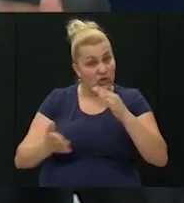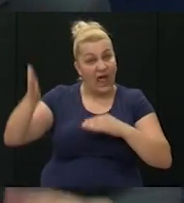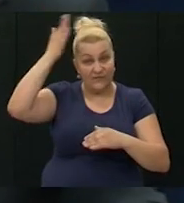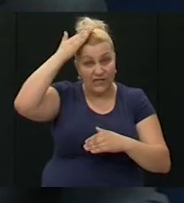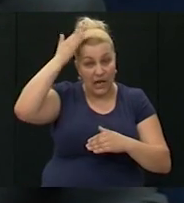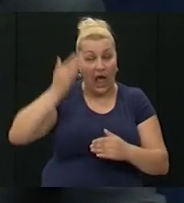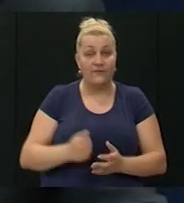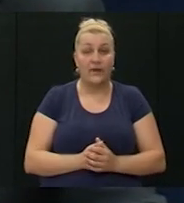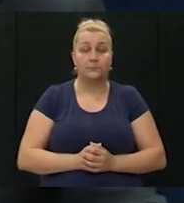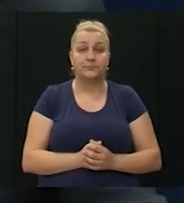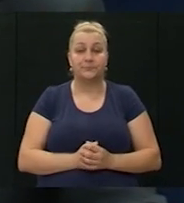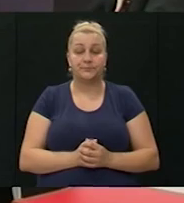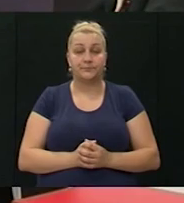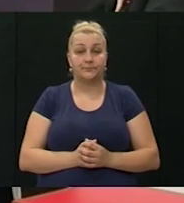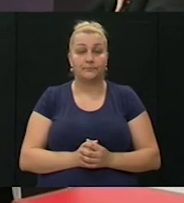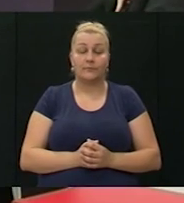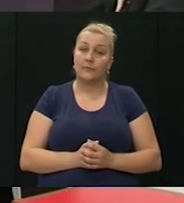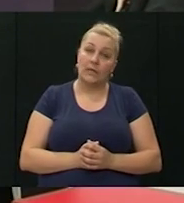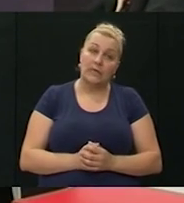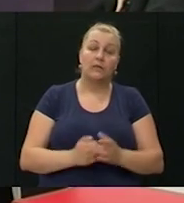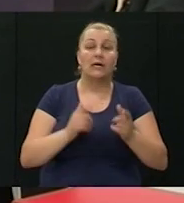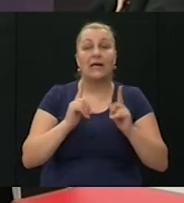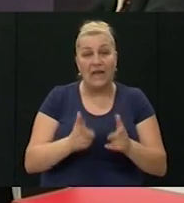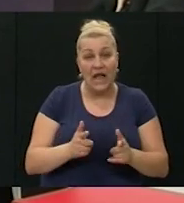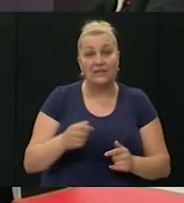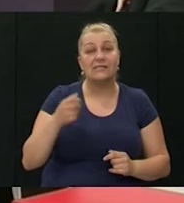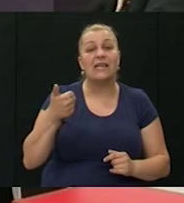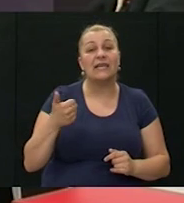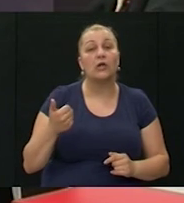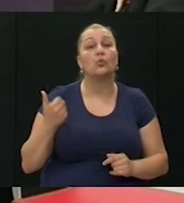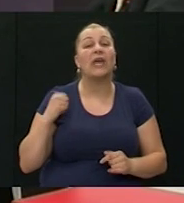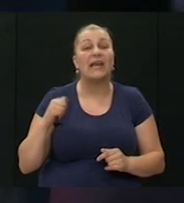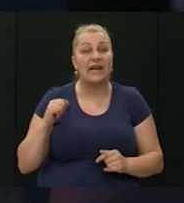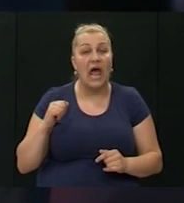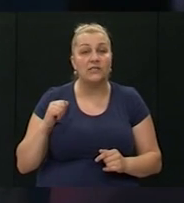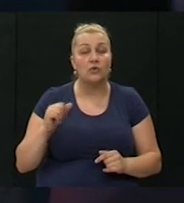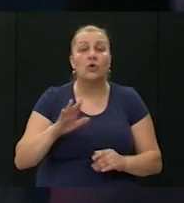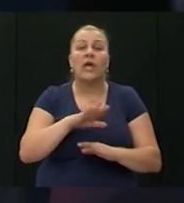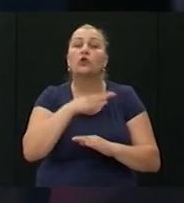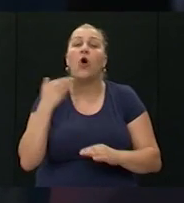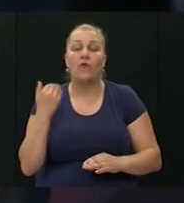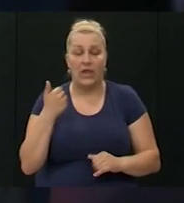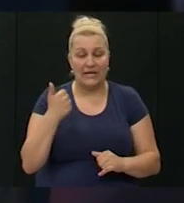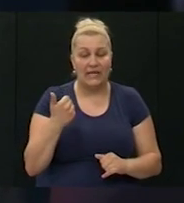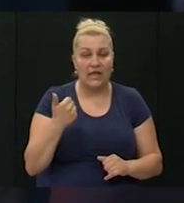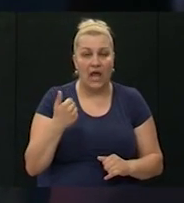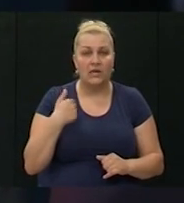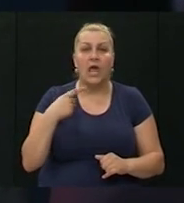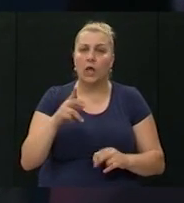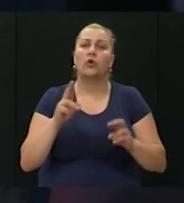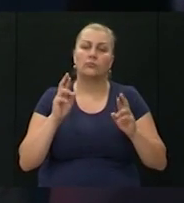glave vam vjerujem došla pa rat za jednu generaciju je dovoljan jedan ja vjerujem u to čvrsto i zaista